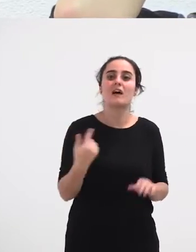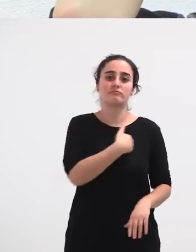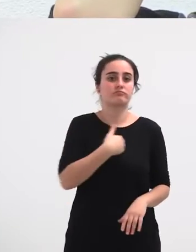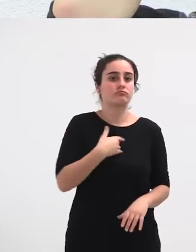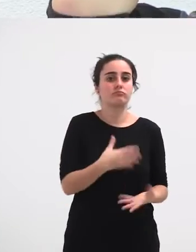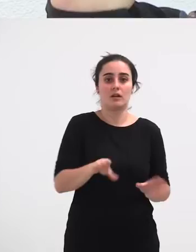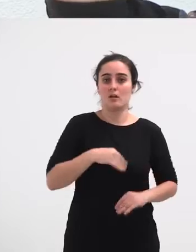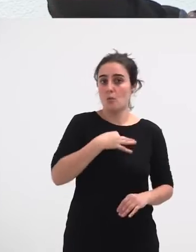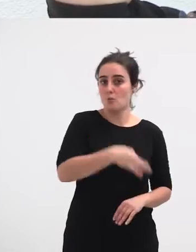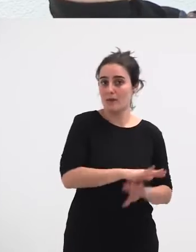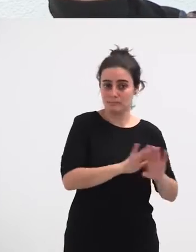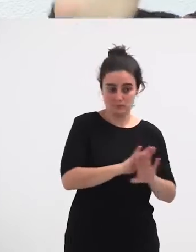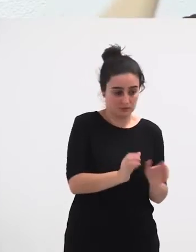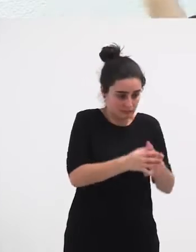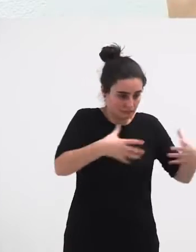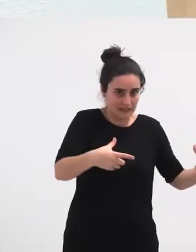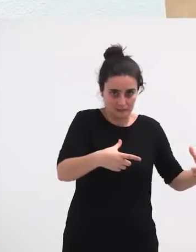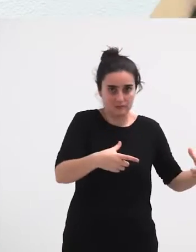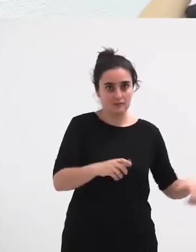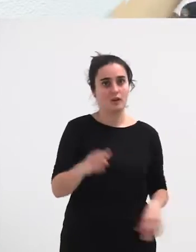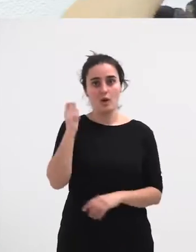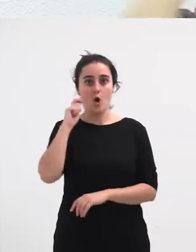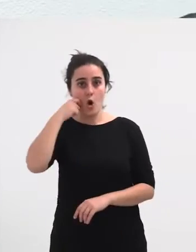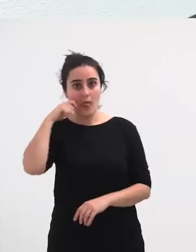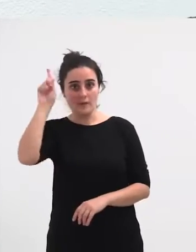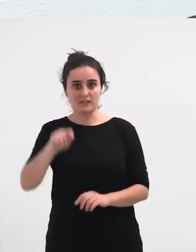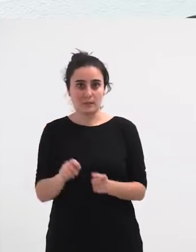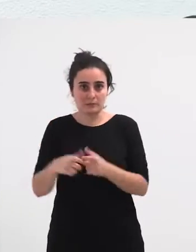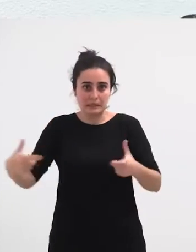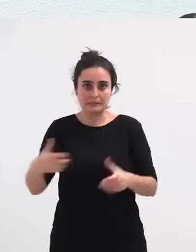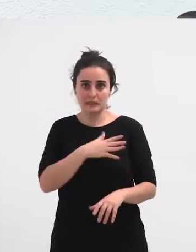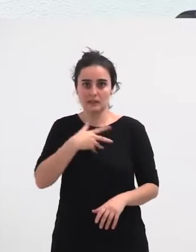Desfilea Eta Ondarribian Ere Bai Azdugu Realitatea